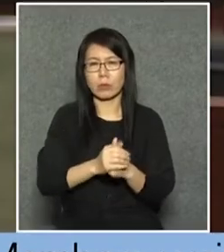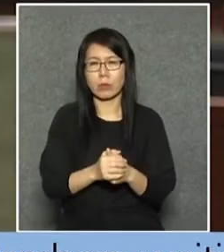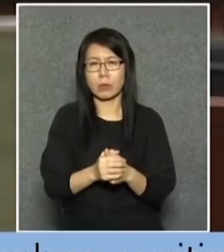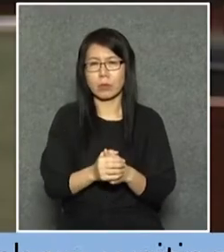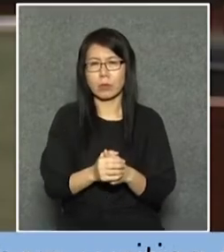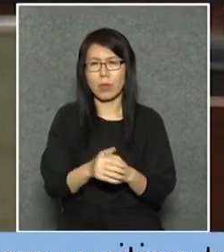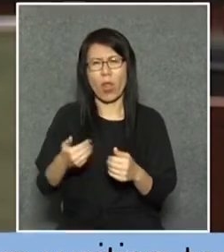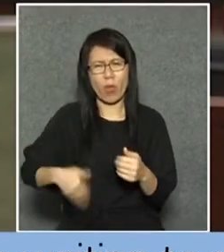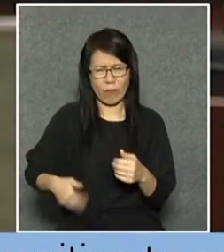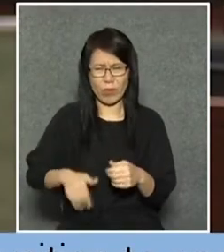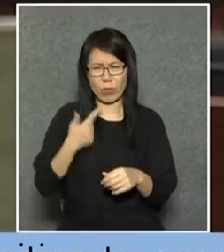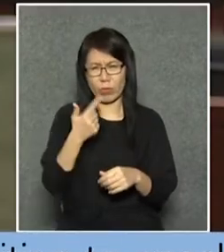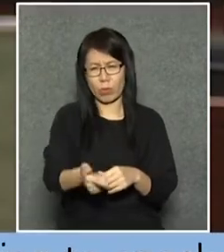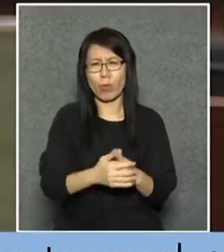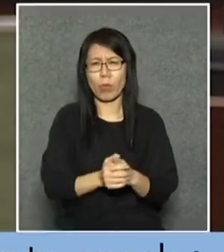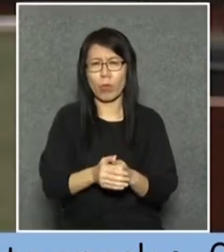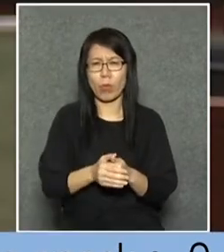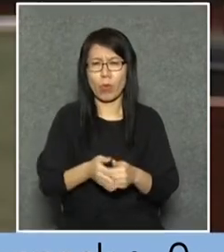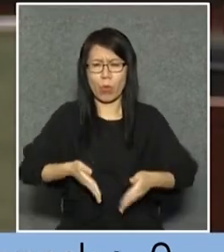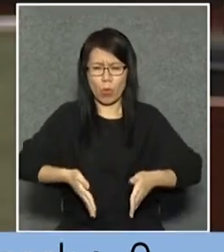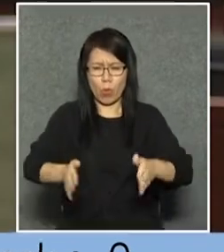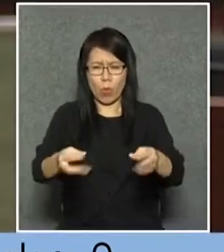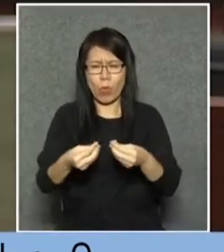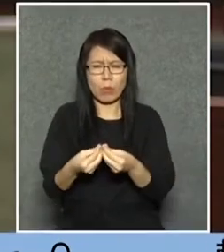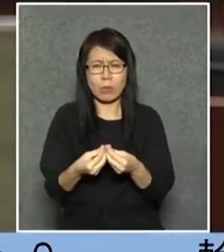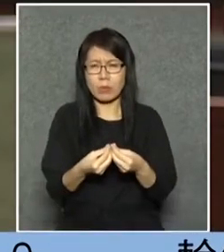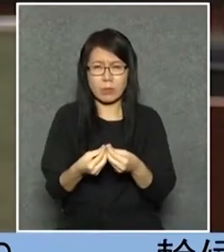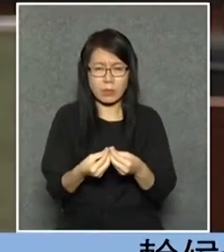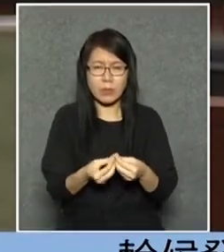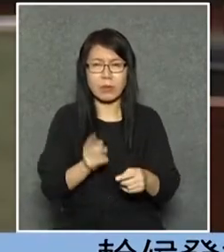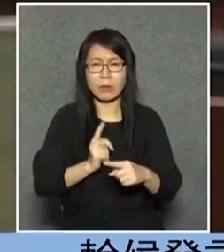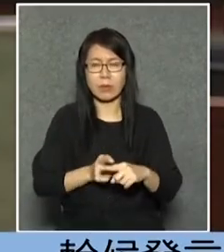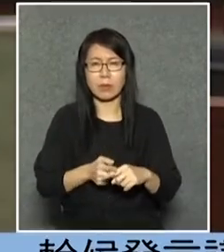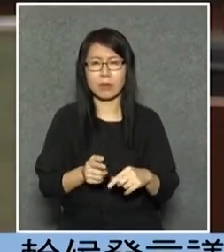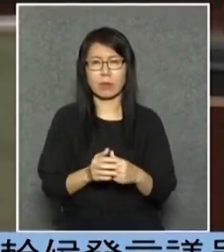大的浪費尤其是我們路面這麼窄我們的這個